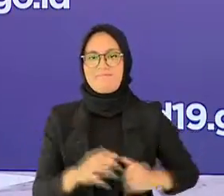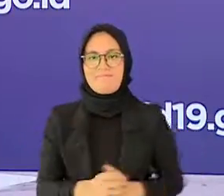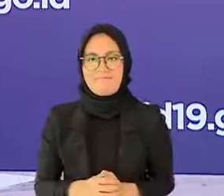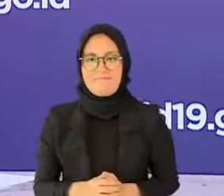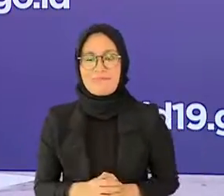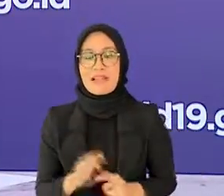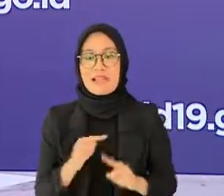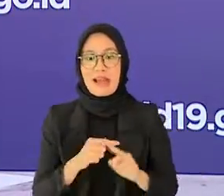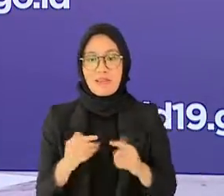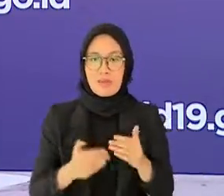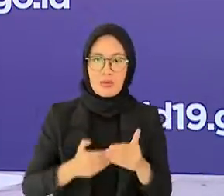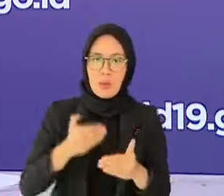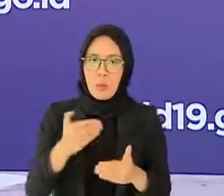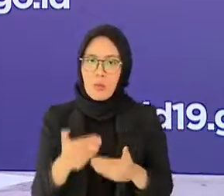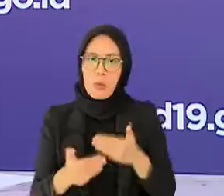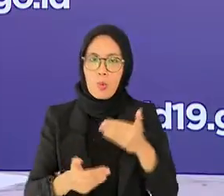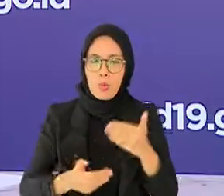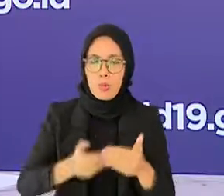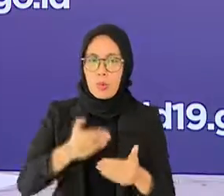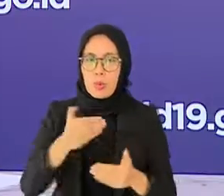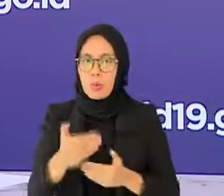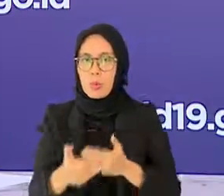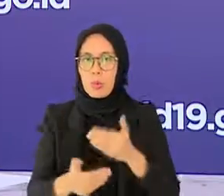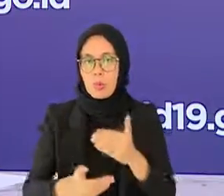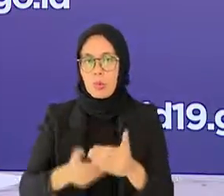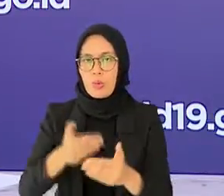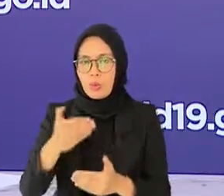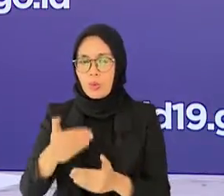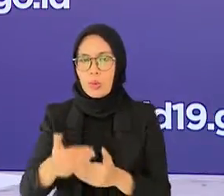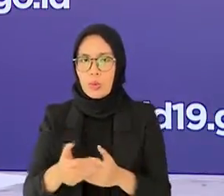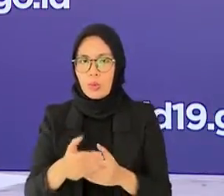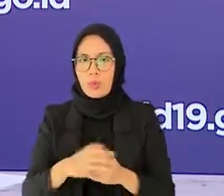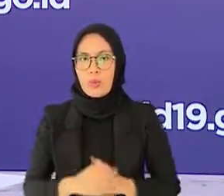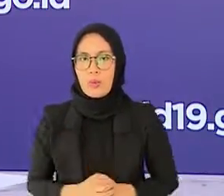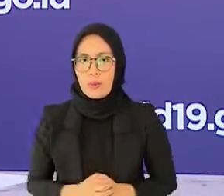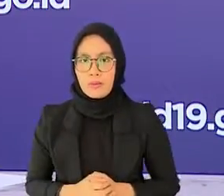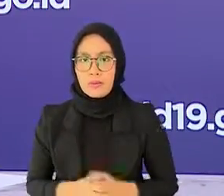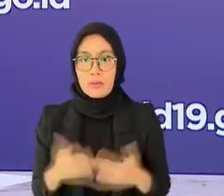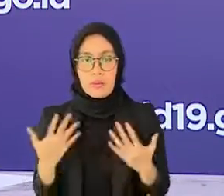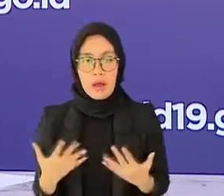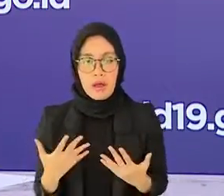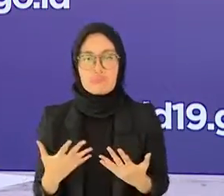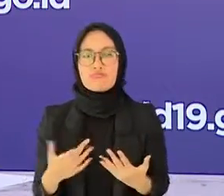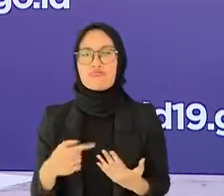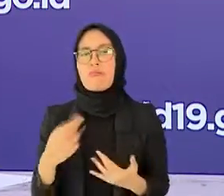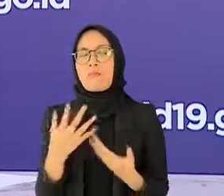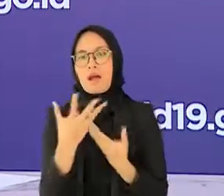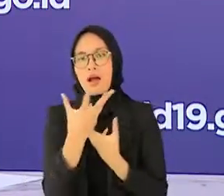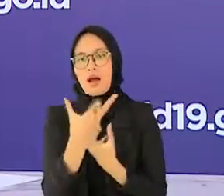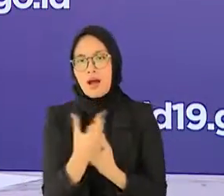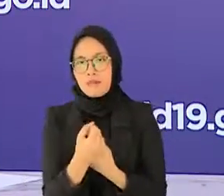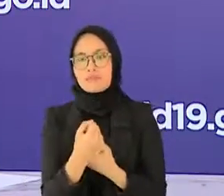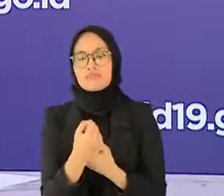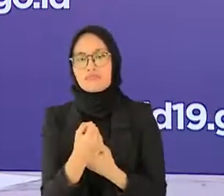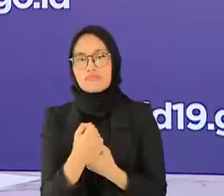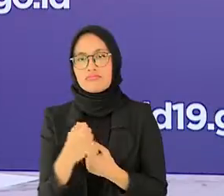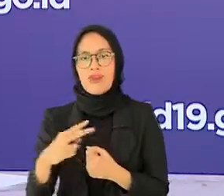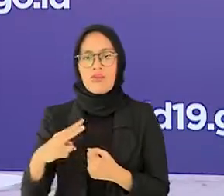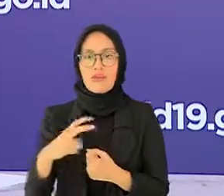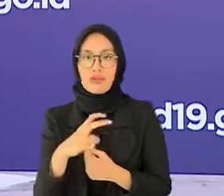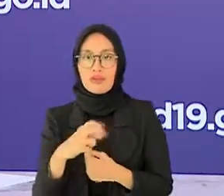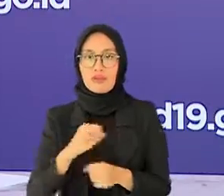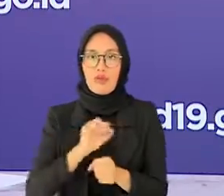seiring dengan berjalannya waktu sebagai bagian dari masyarakat global tentunya kita berharap pandemi ini dapat mengecil